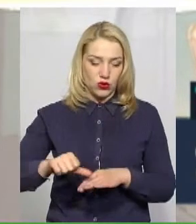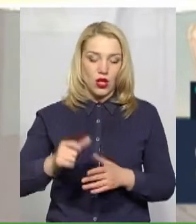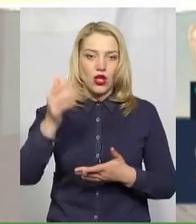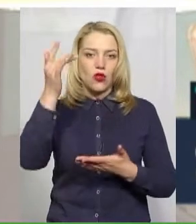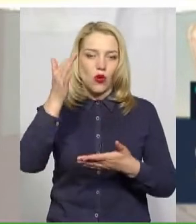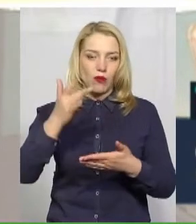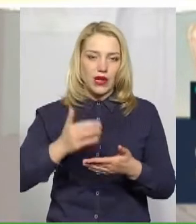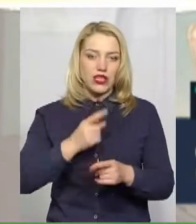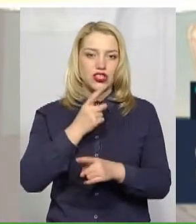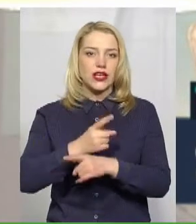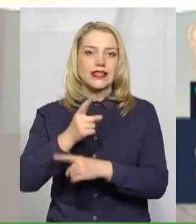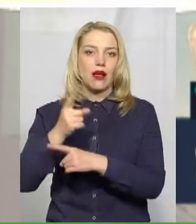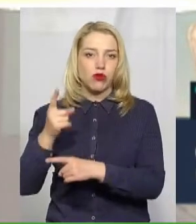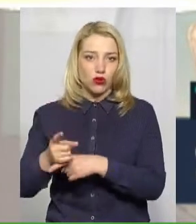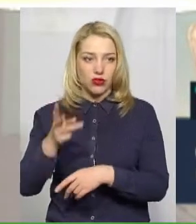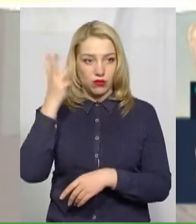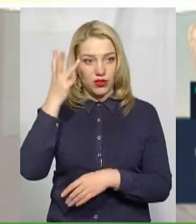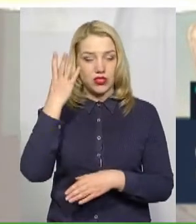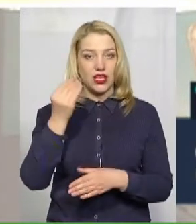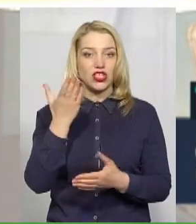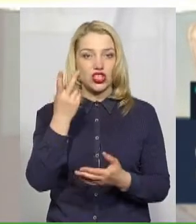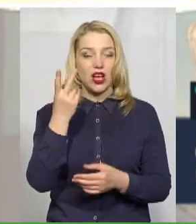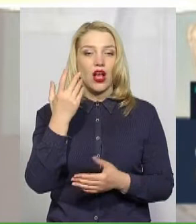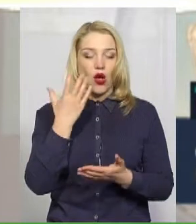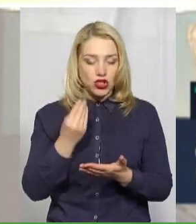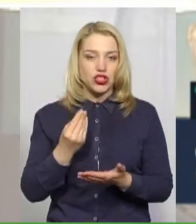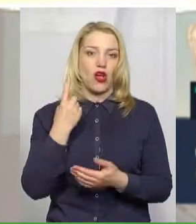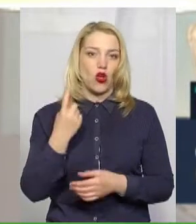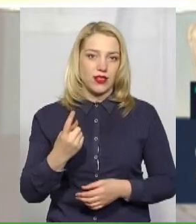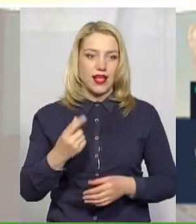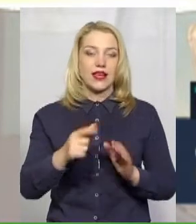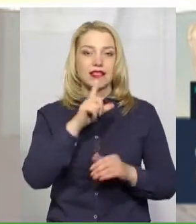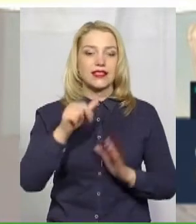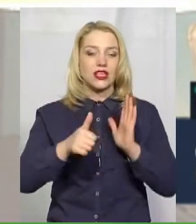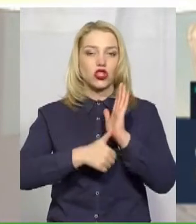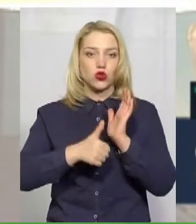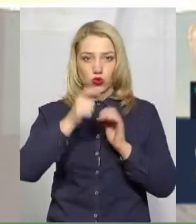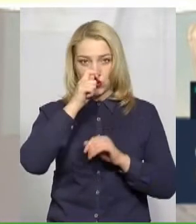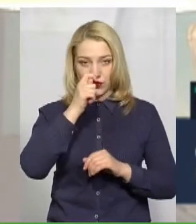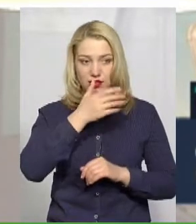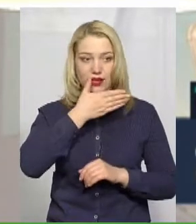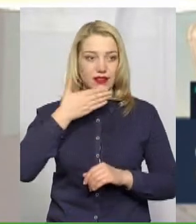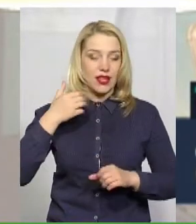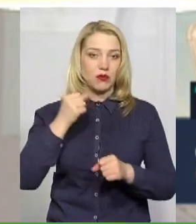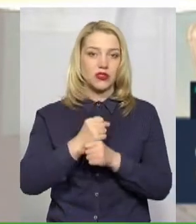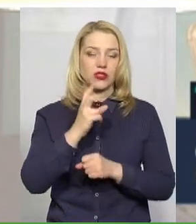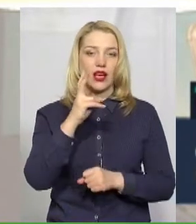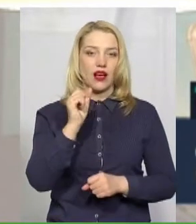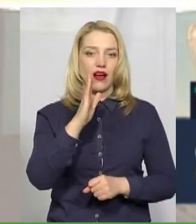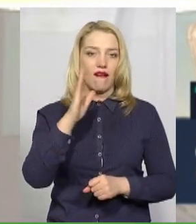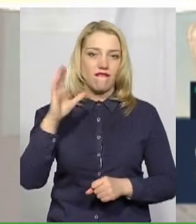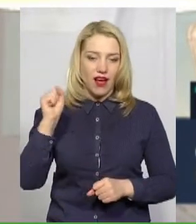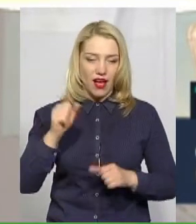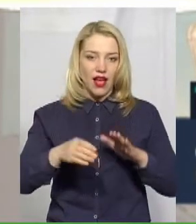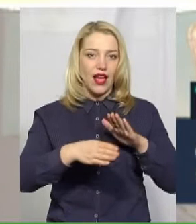Хмельницькому є ще одна. З 6 квітня не працюють кавові киоски та торгові